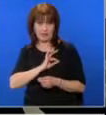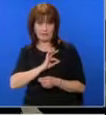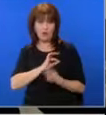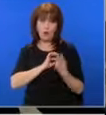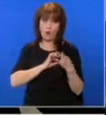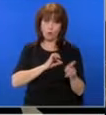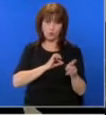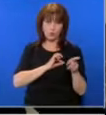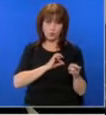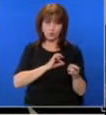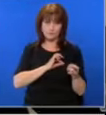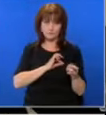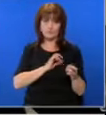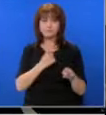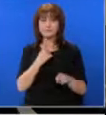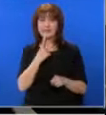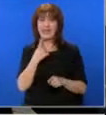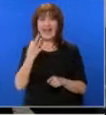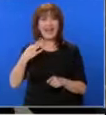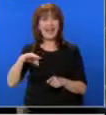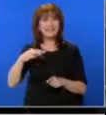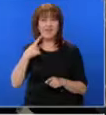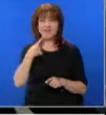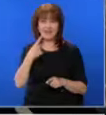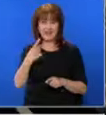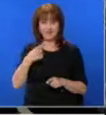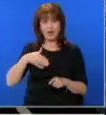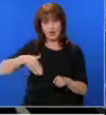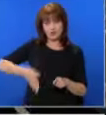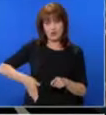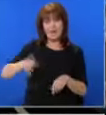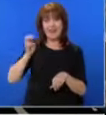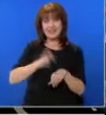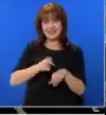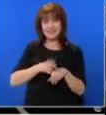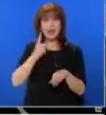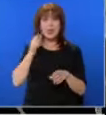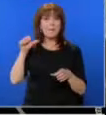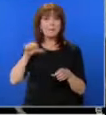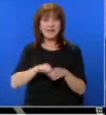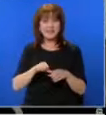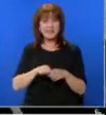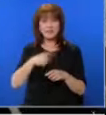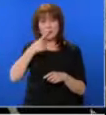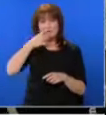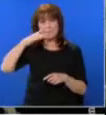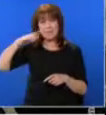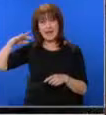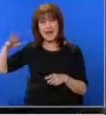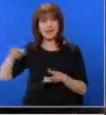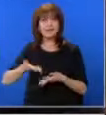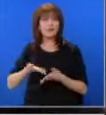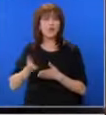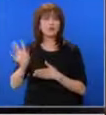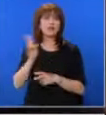а от другото левчетата от вашите джубове, от дизел и бензин, милиарди са изтекли към